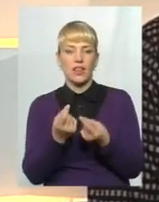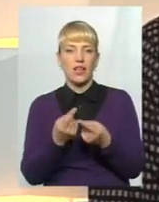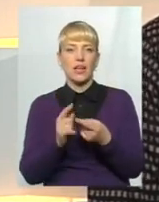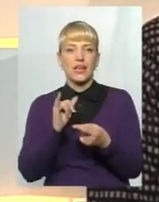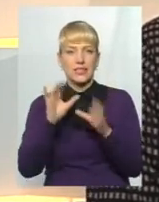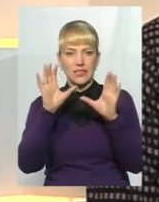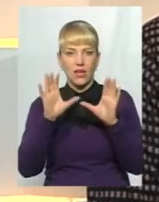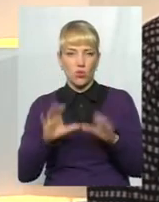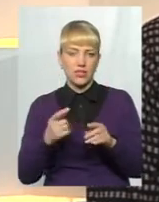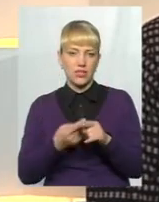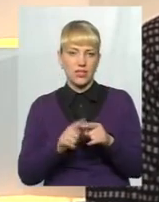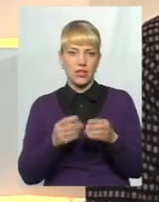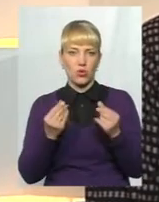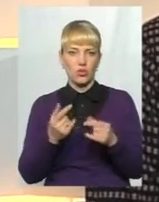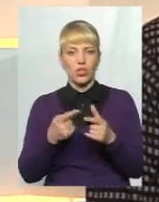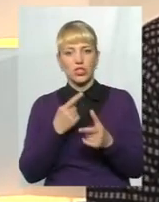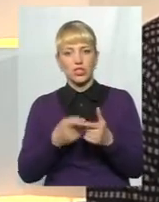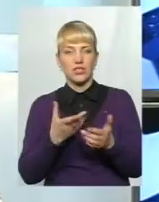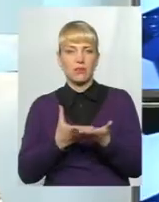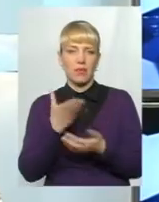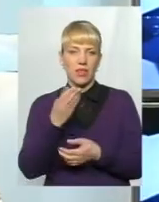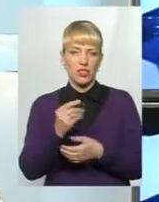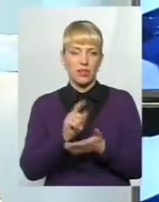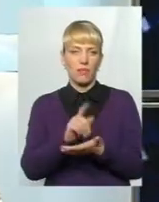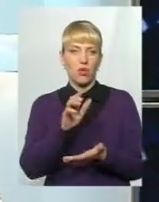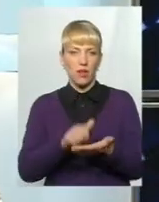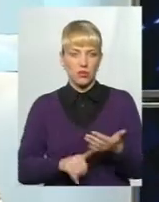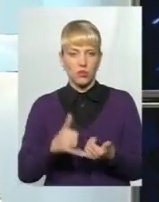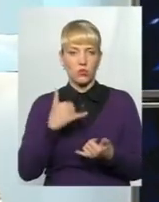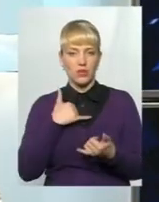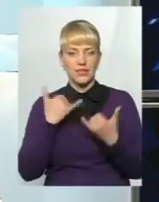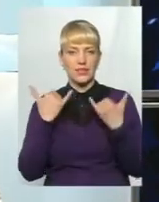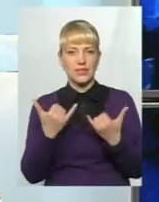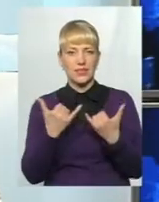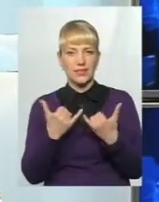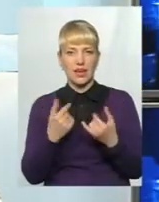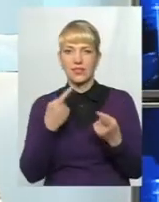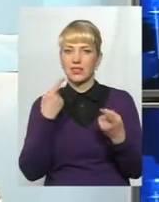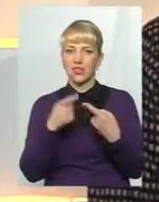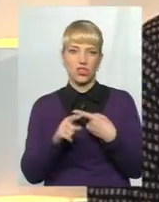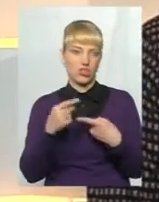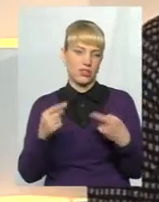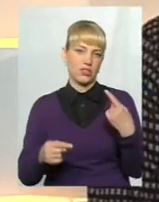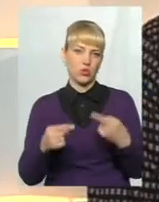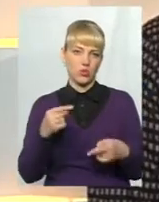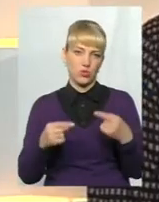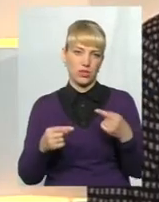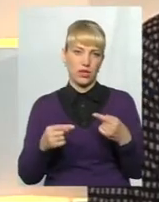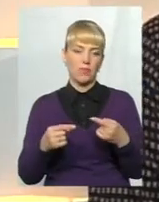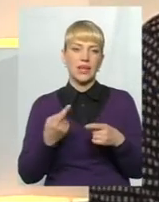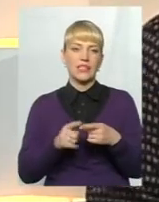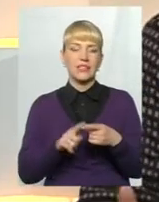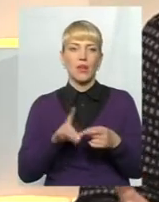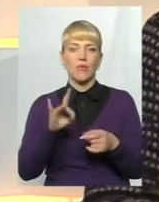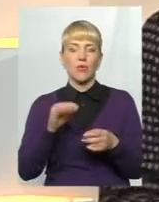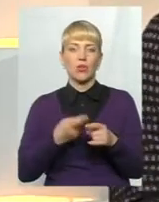законність цих коштів чи сплачені податки. А в нас зараз йде абсолютно інша дискусія. Вона йде про